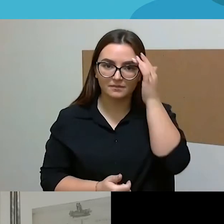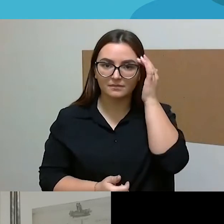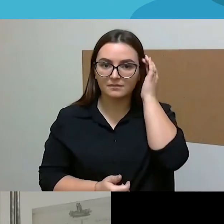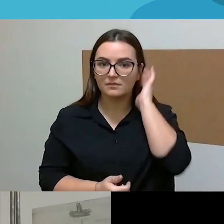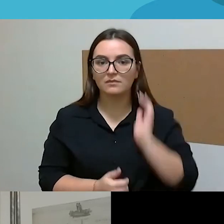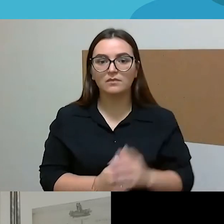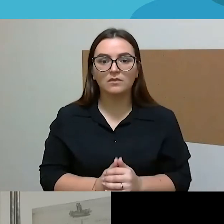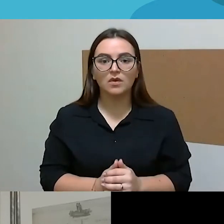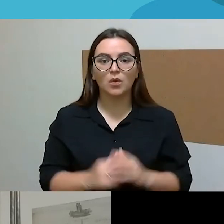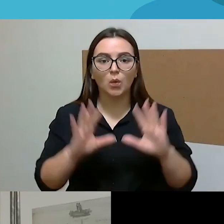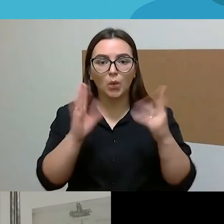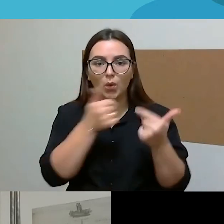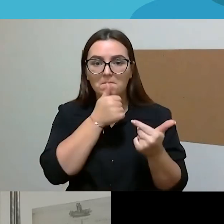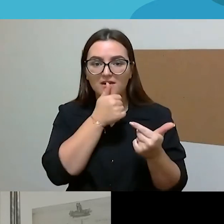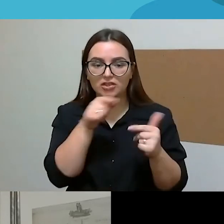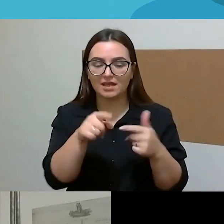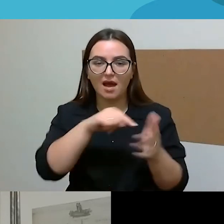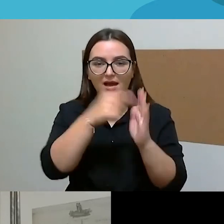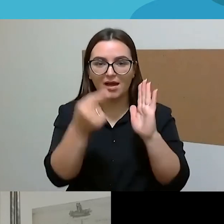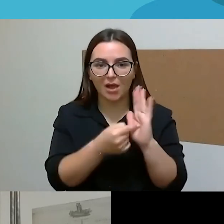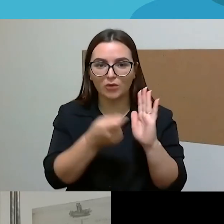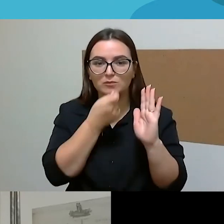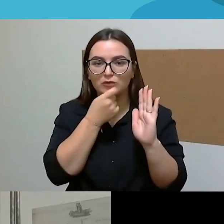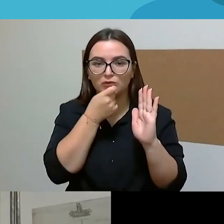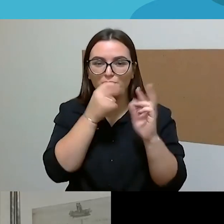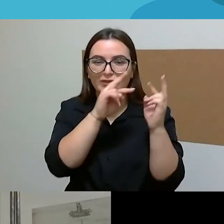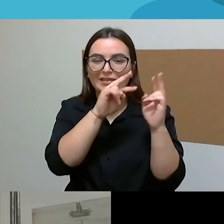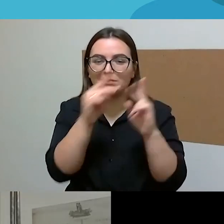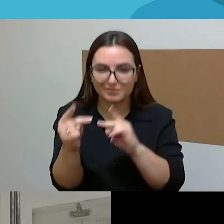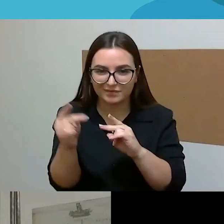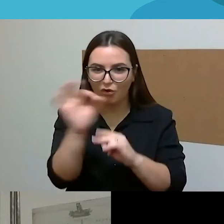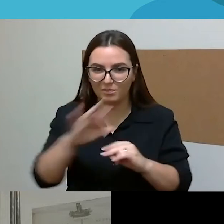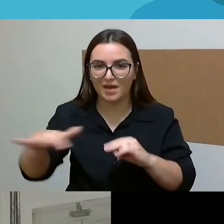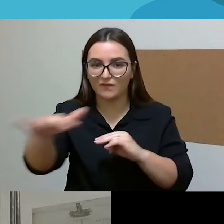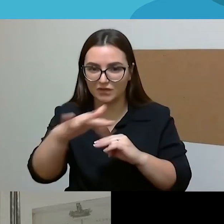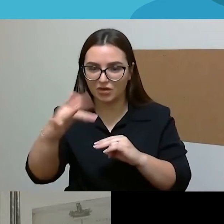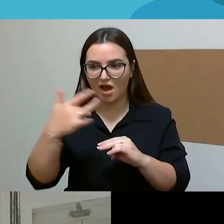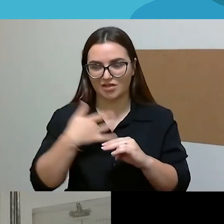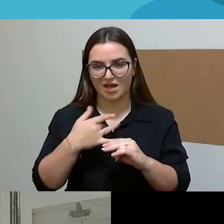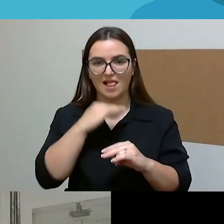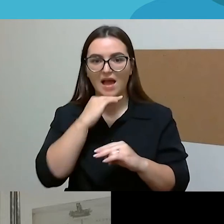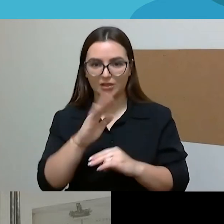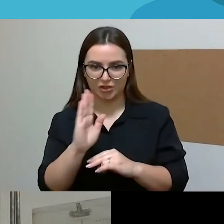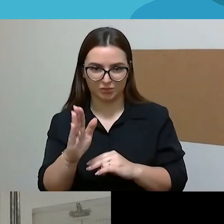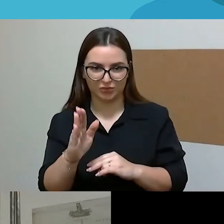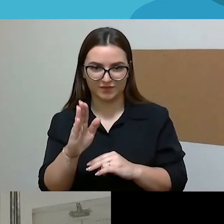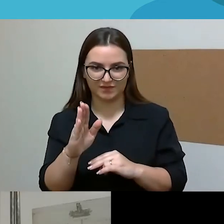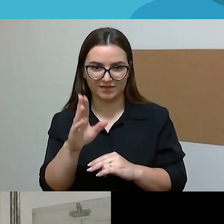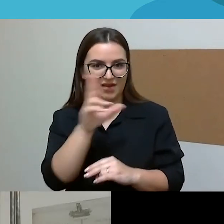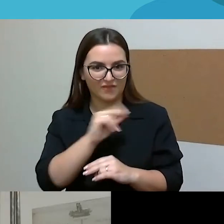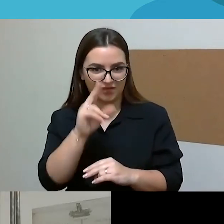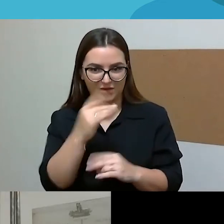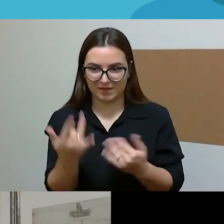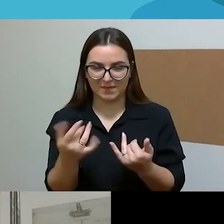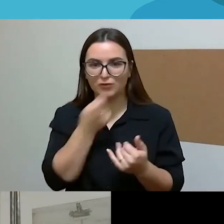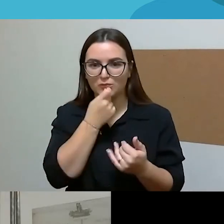strėlę nusmailintum apie tą visuomenę, gal tada man būtų iškiau pakalbėti apie ją. Gerai, bet aš manau,